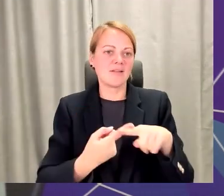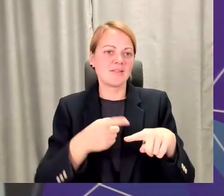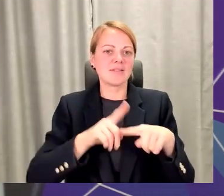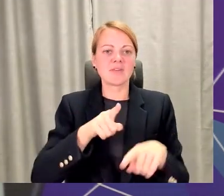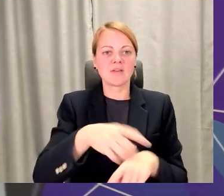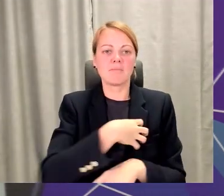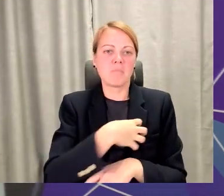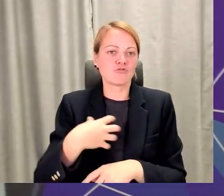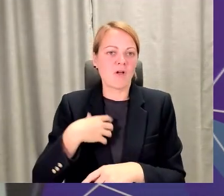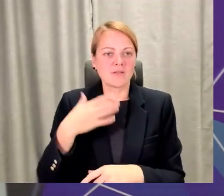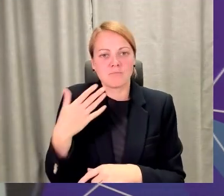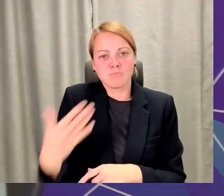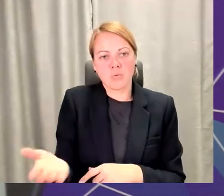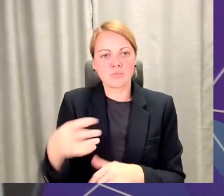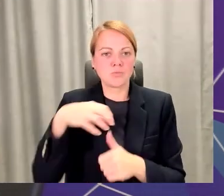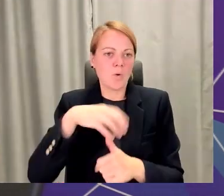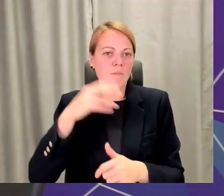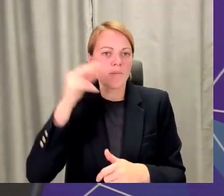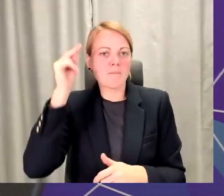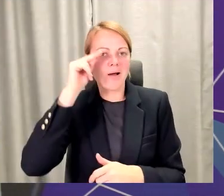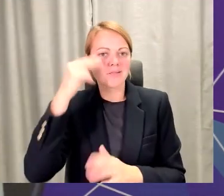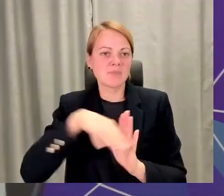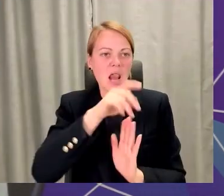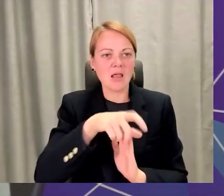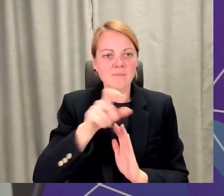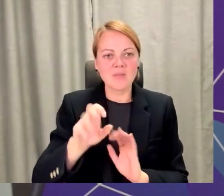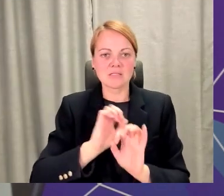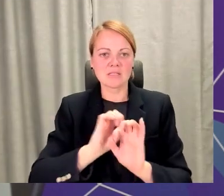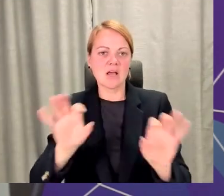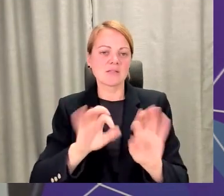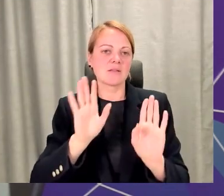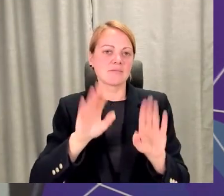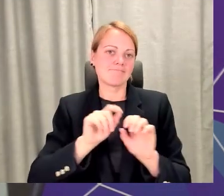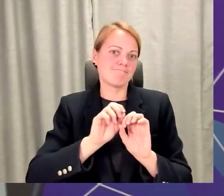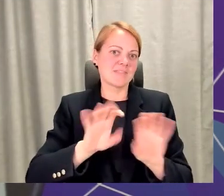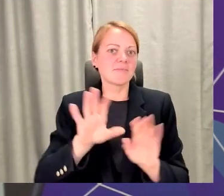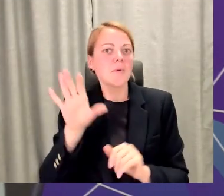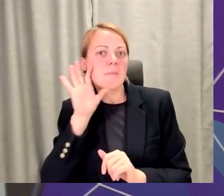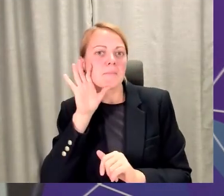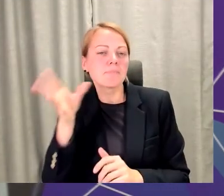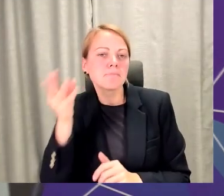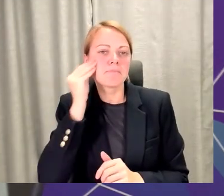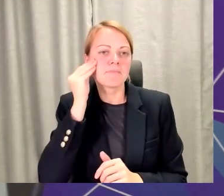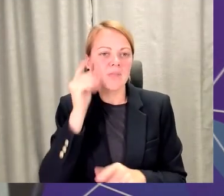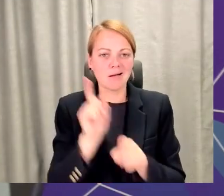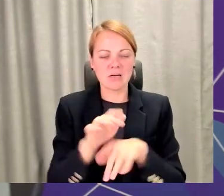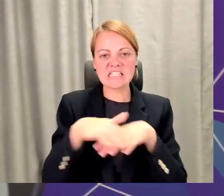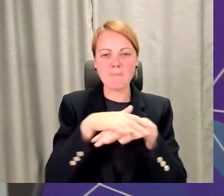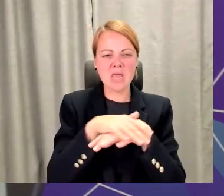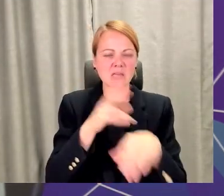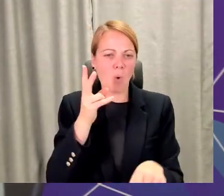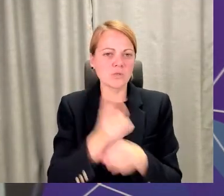Toms, kā mācība dalībnieks, lai stāstītu šos stāstus un sadzirdētu. Jo, man liekas, tas ir arī mūsu sabiedrības uzdevums. Informēt,